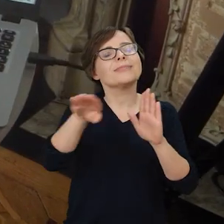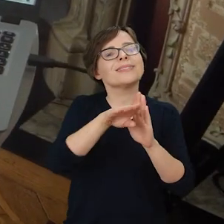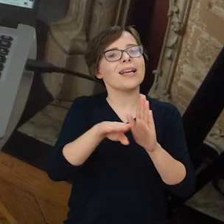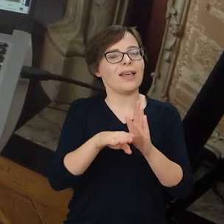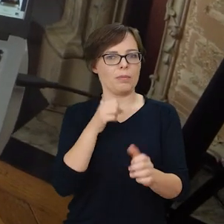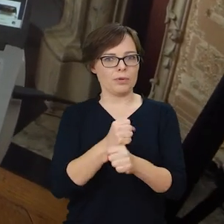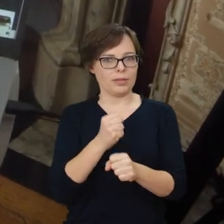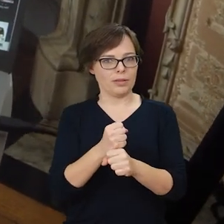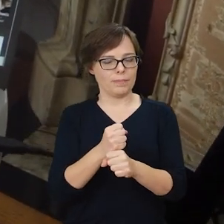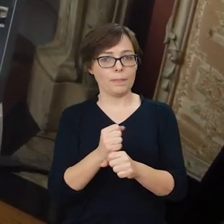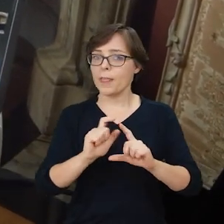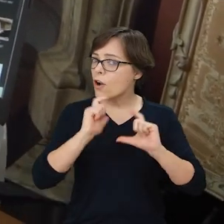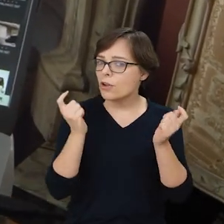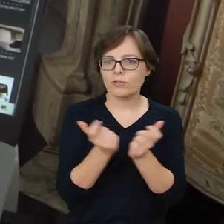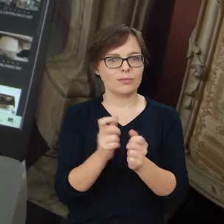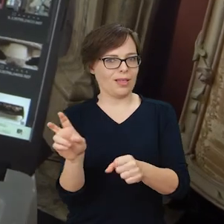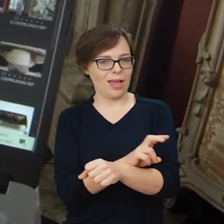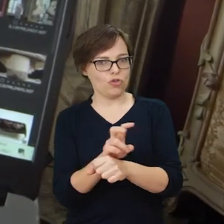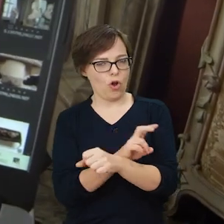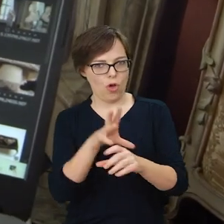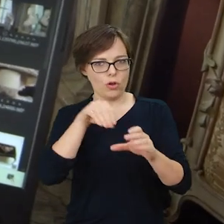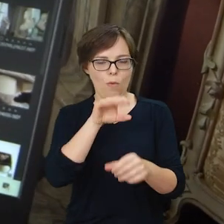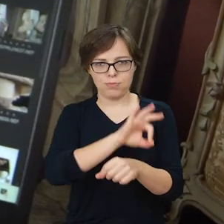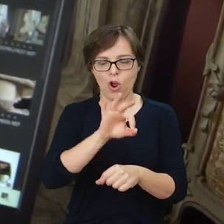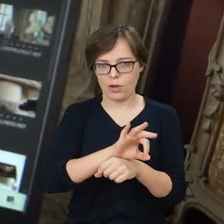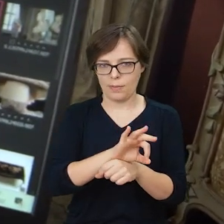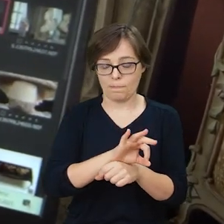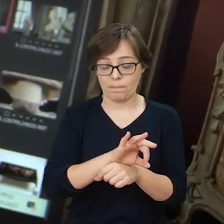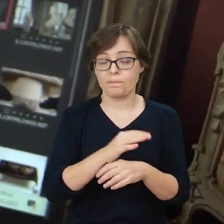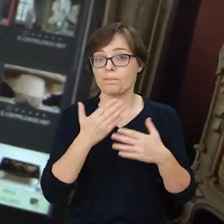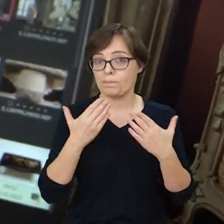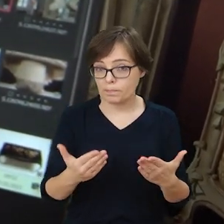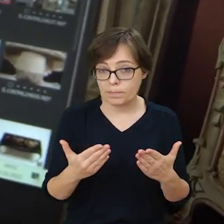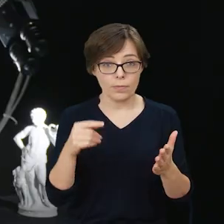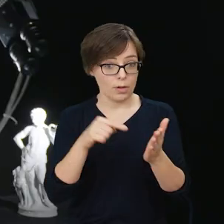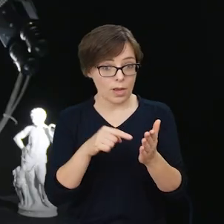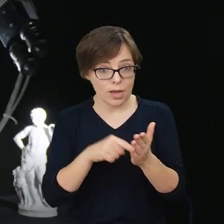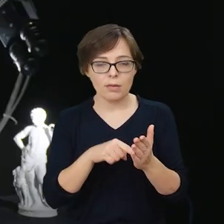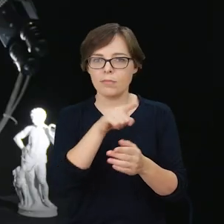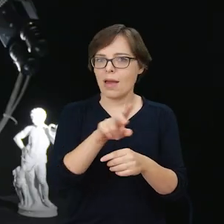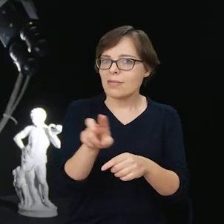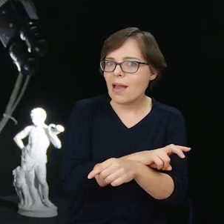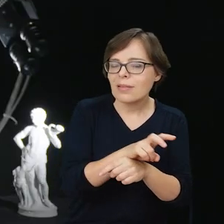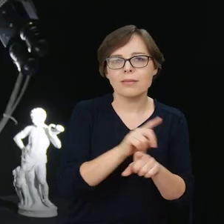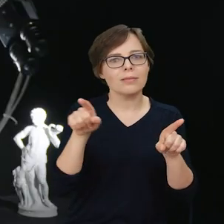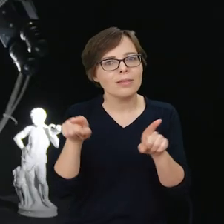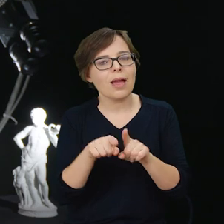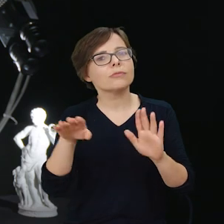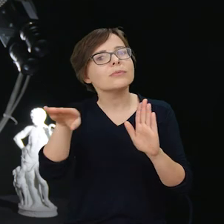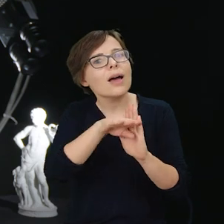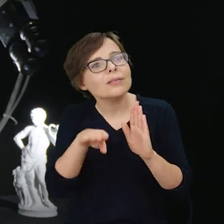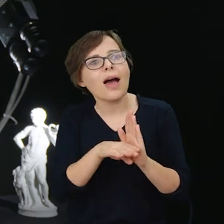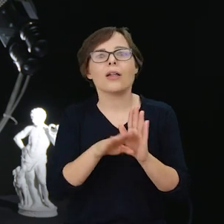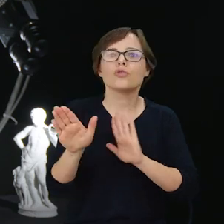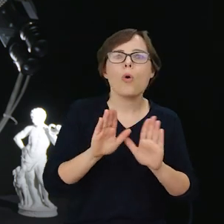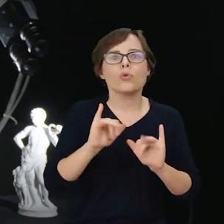pracy. to dotyczy wszystkich technologii, które były wykorzystywane w tym projekcie. I tutaj po tym jak takie techniki